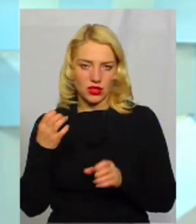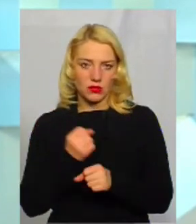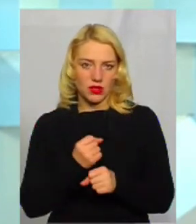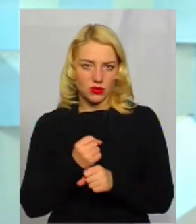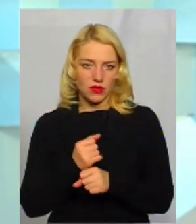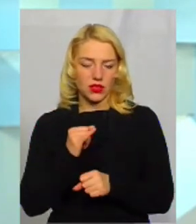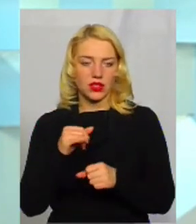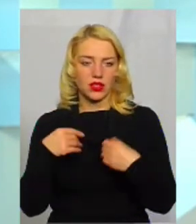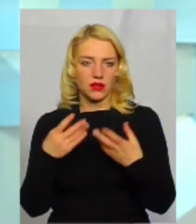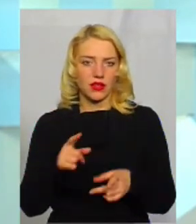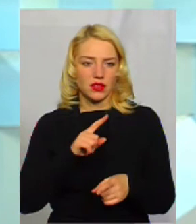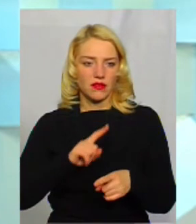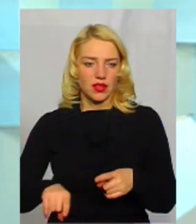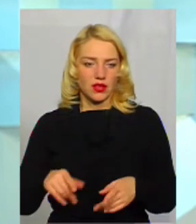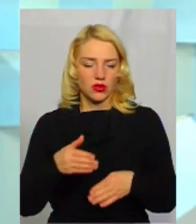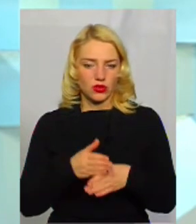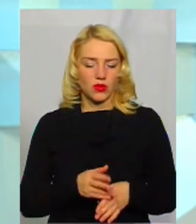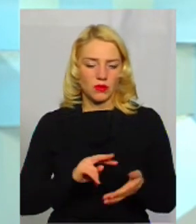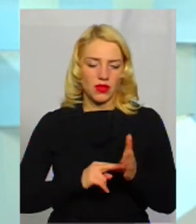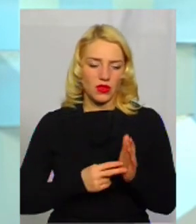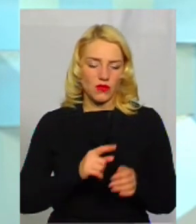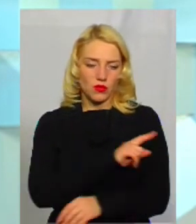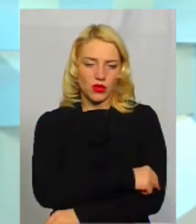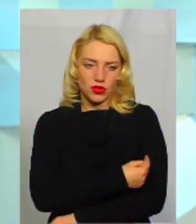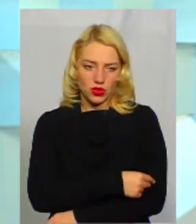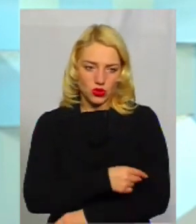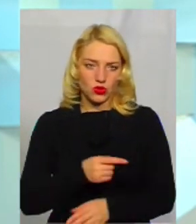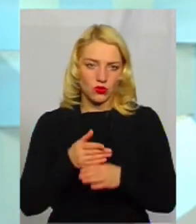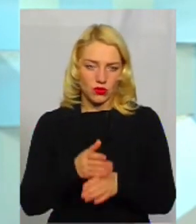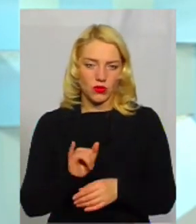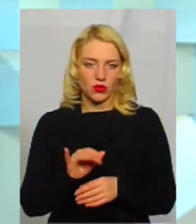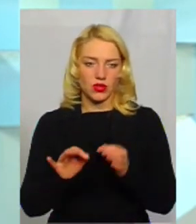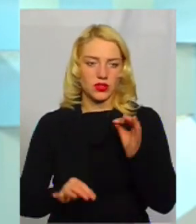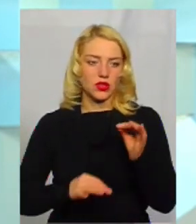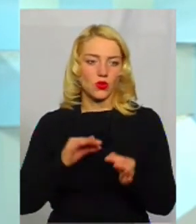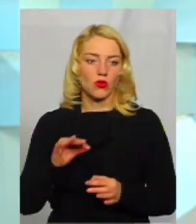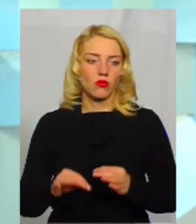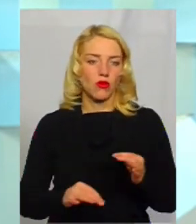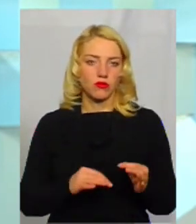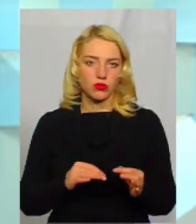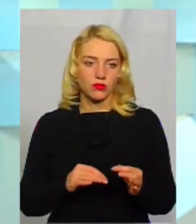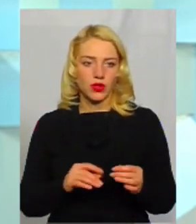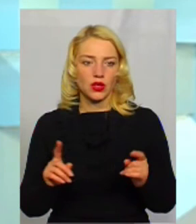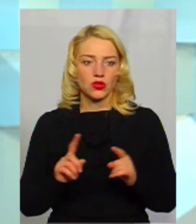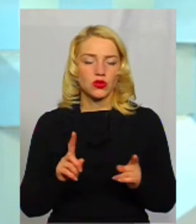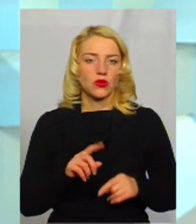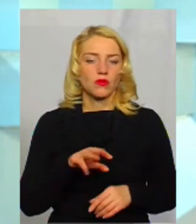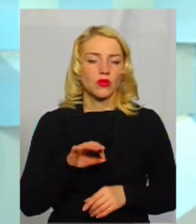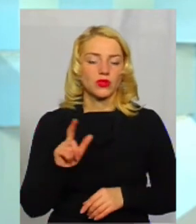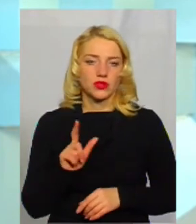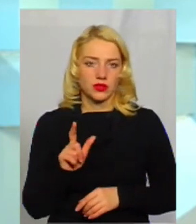невідкладну допомогу, планову домінічну допомогу цілодобову. Що МОЗ?